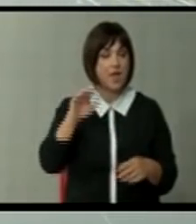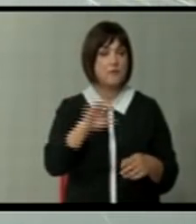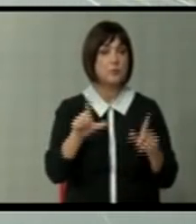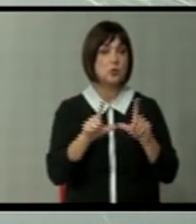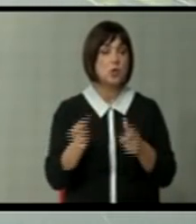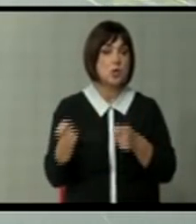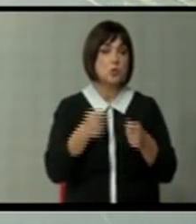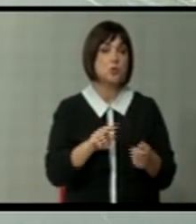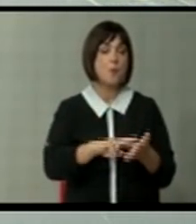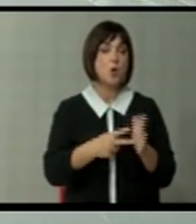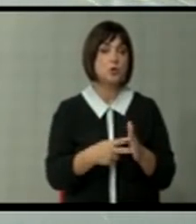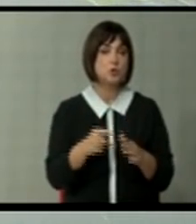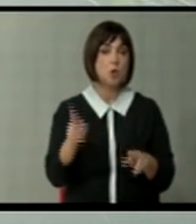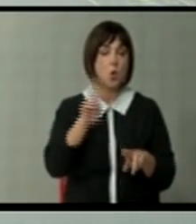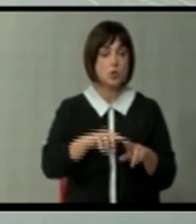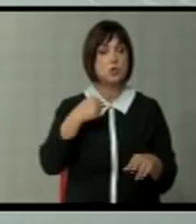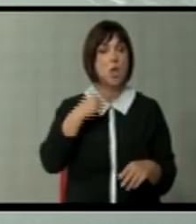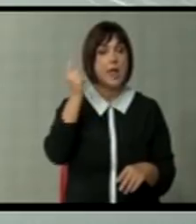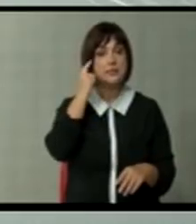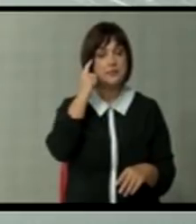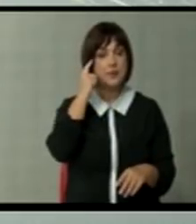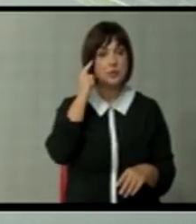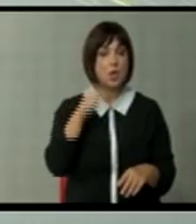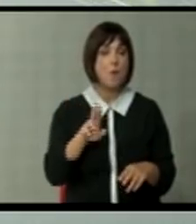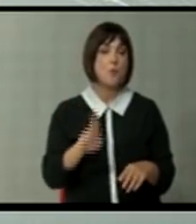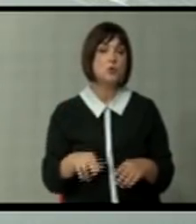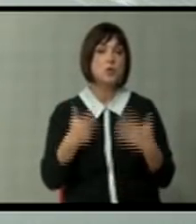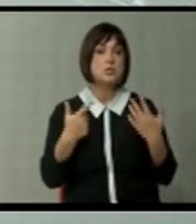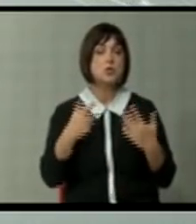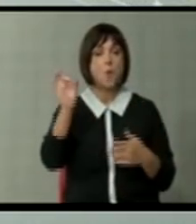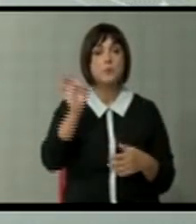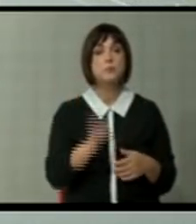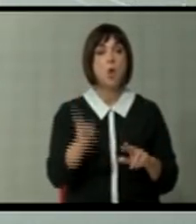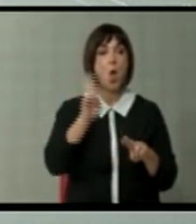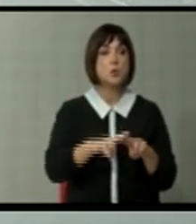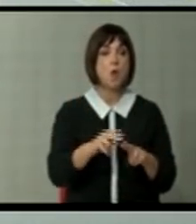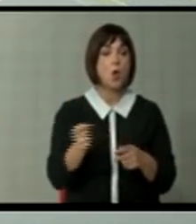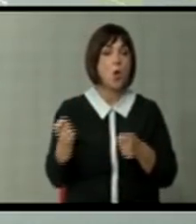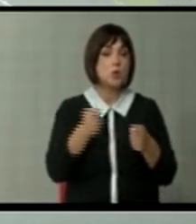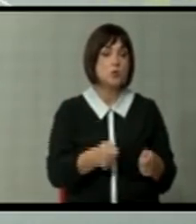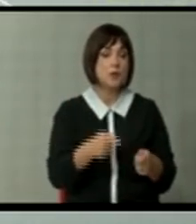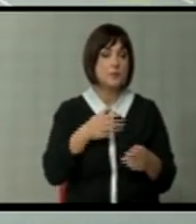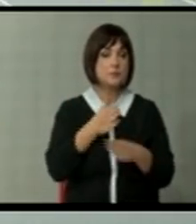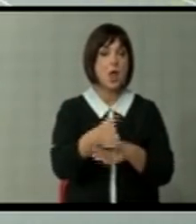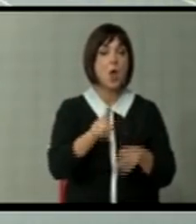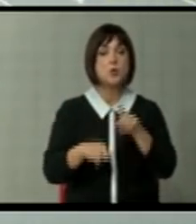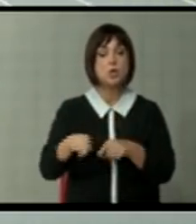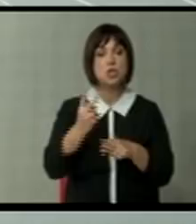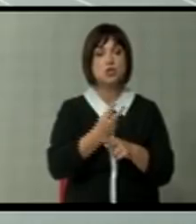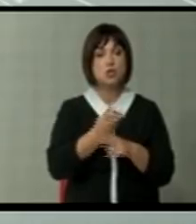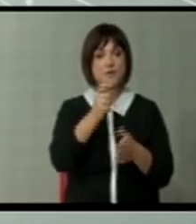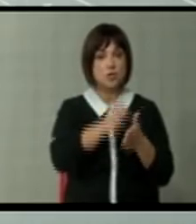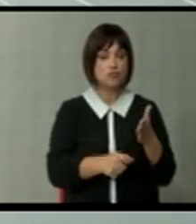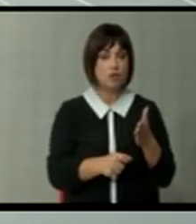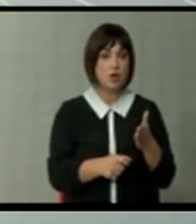Тунија да носи политички одлуки. За тоа сме свесни и може би 70% од одлуките што ги носала при пристапување на одредени земји членки